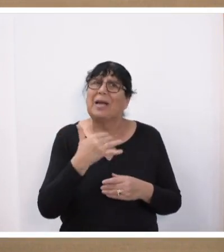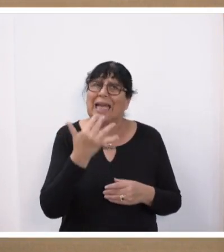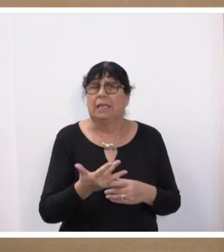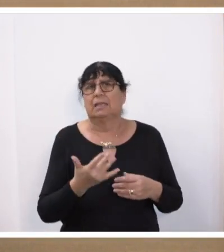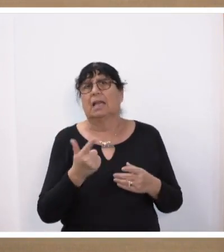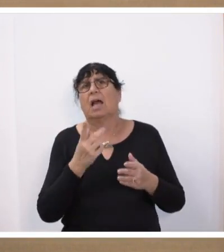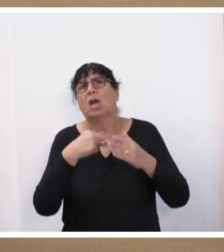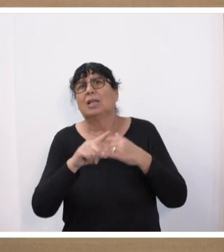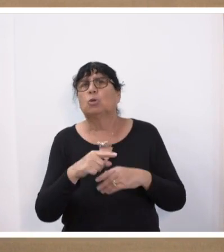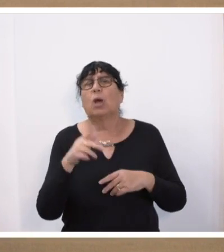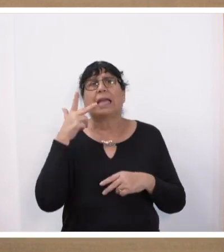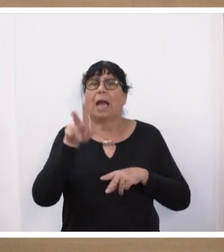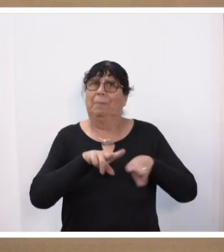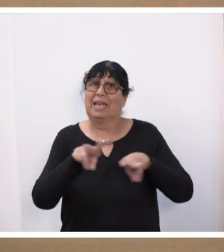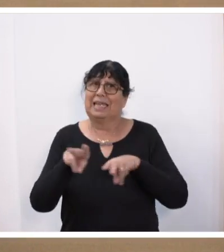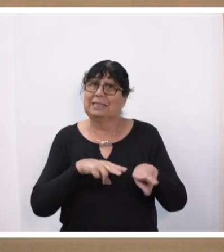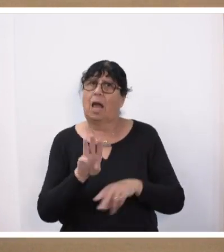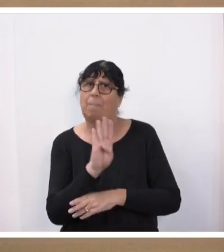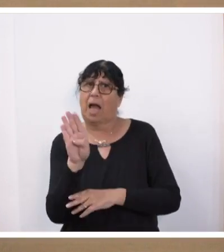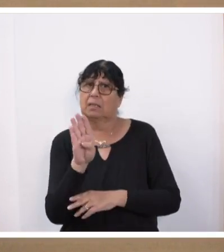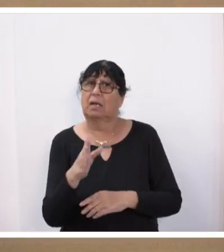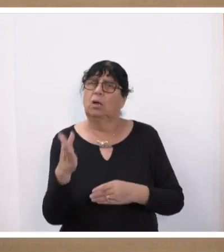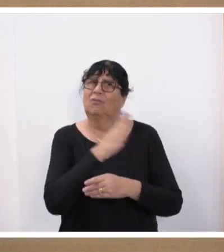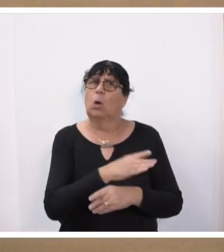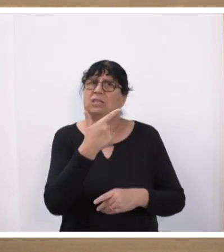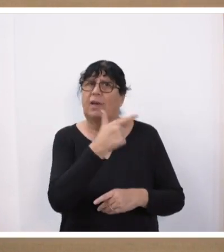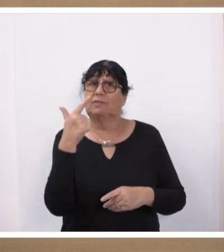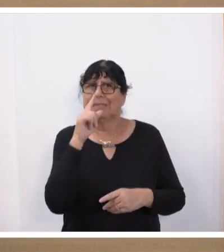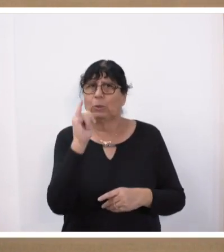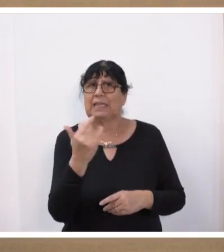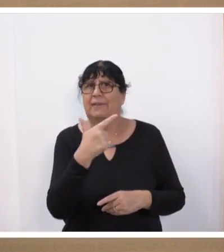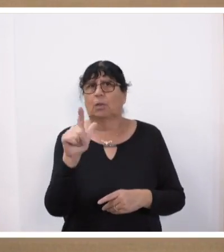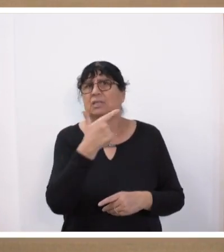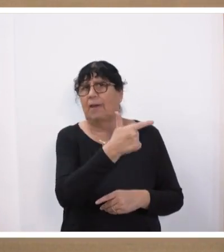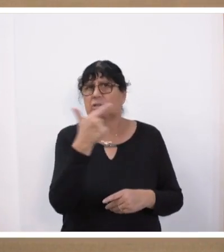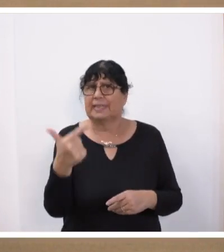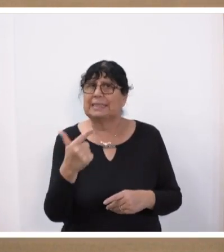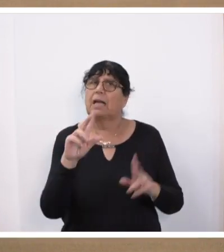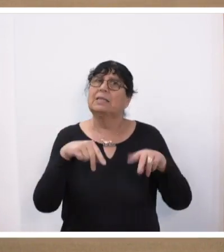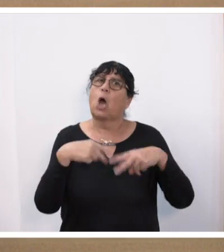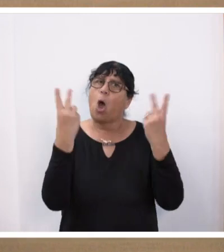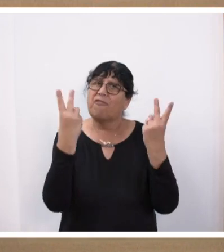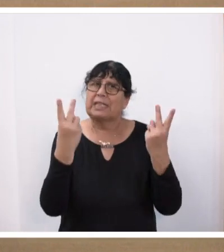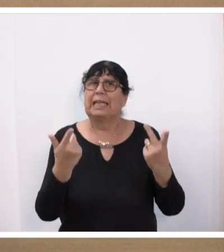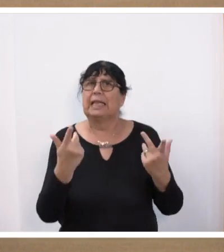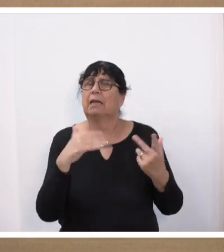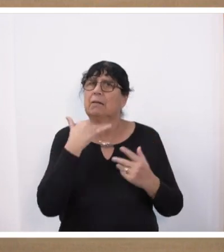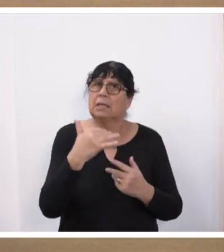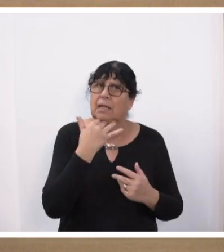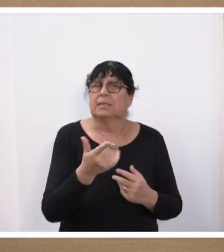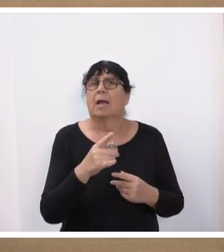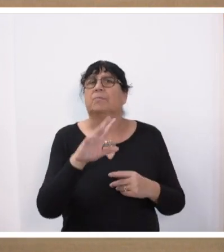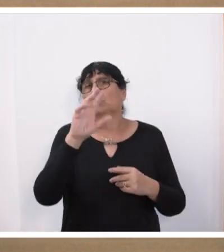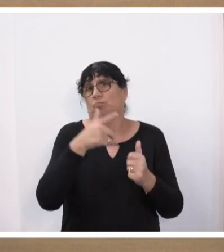durch Sie, Minister Barke, im Vorfeld des 22.06.2022 als öffentlich verlautbart worden ist. Wir werden